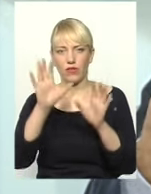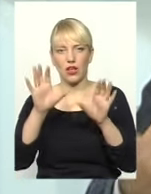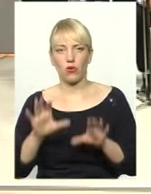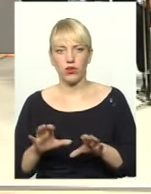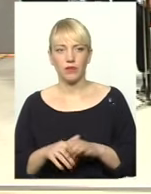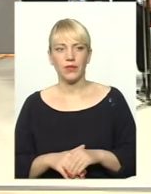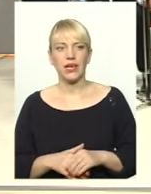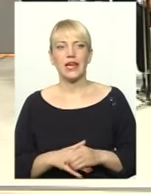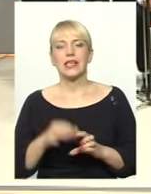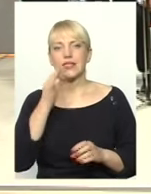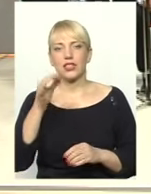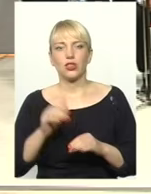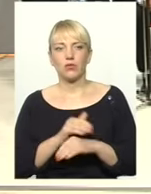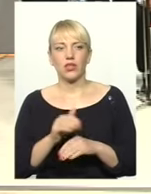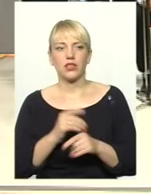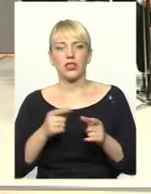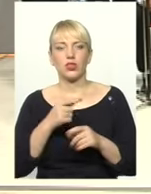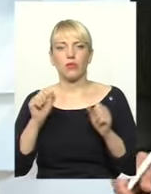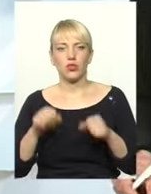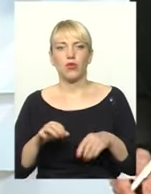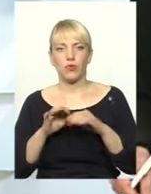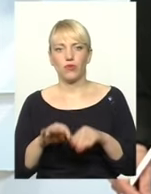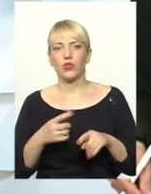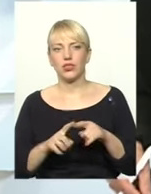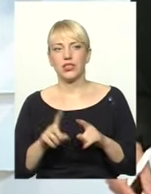Скажіть, будь ласка, чи можливо проводити ті зібрання